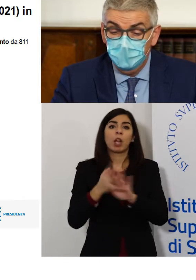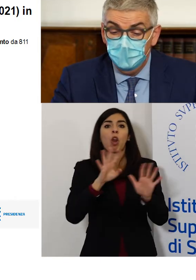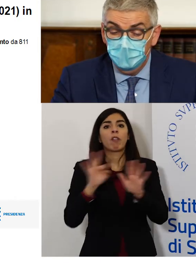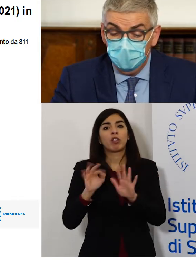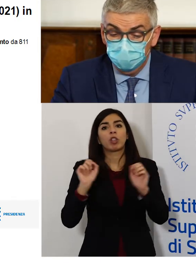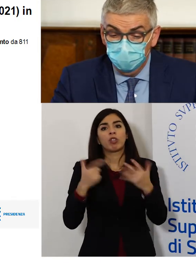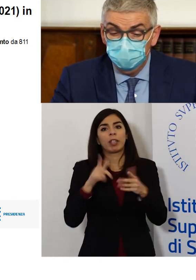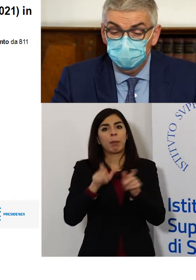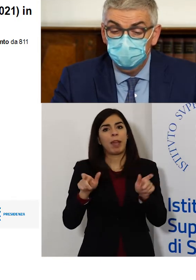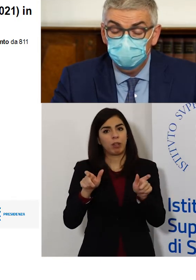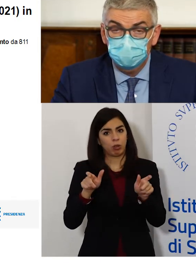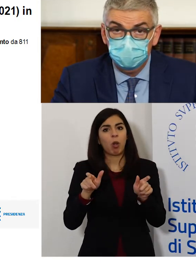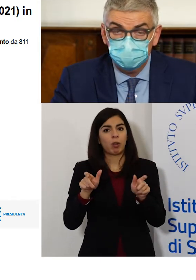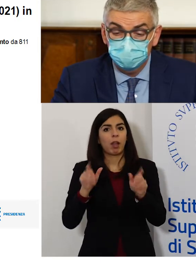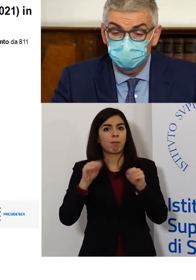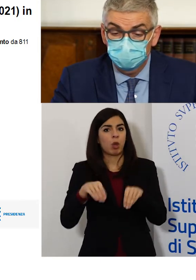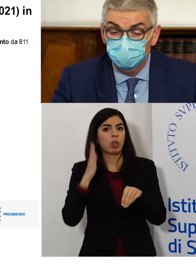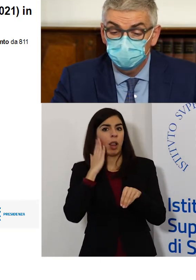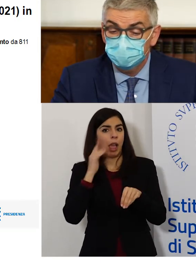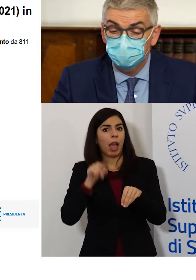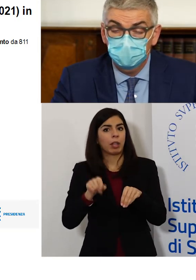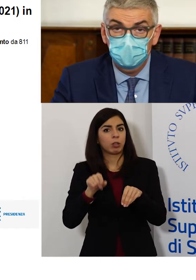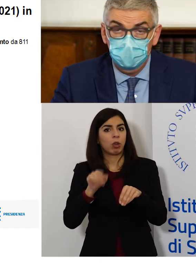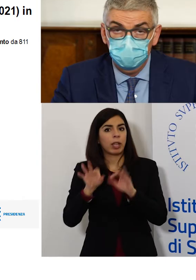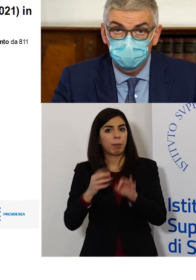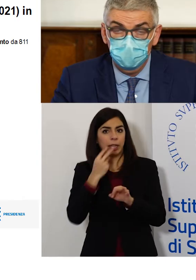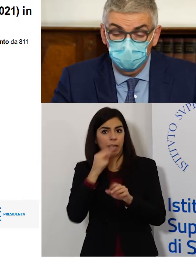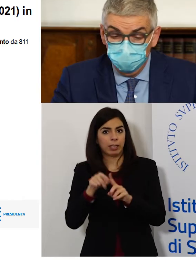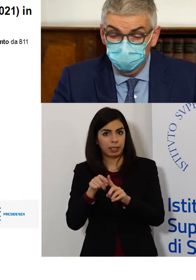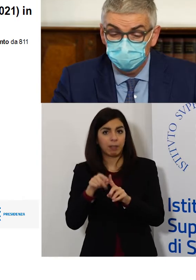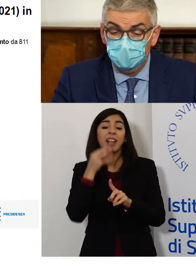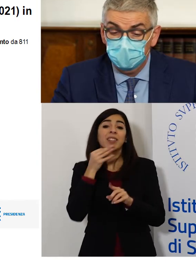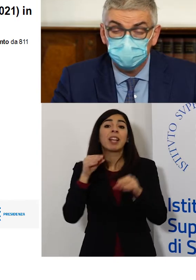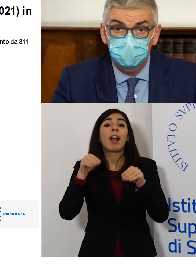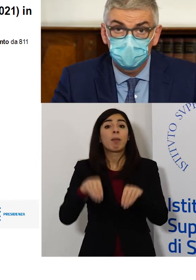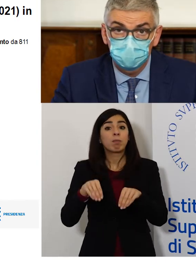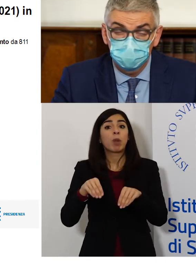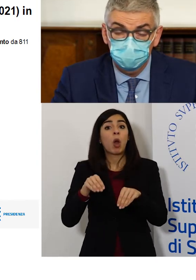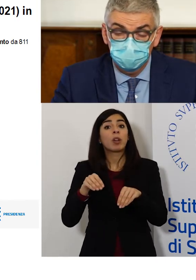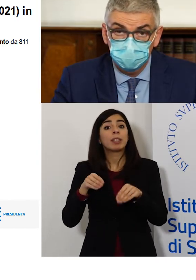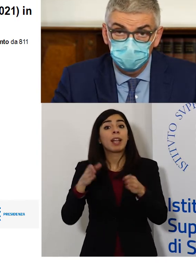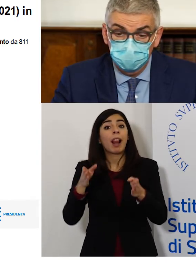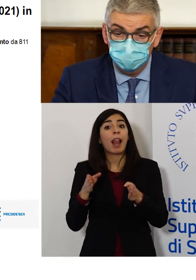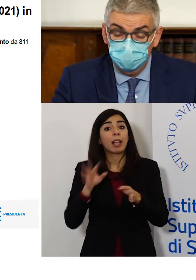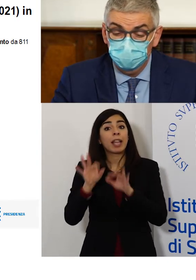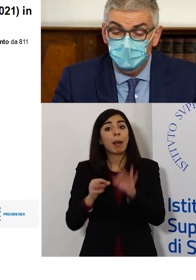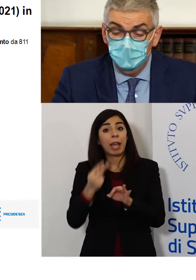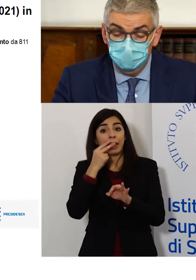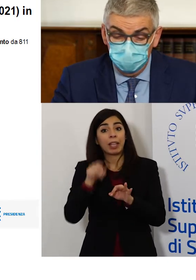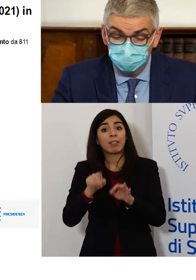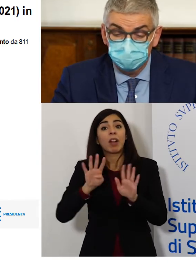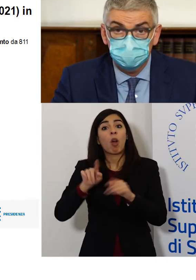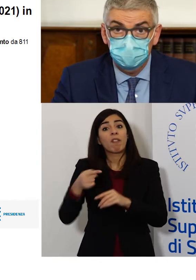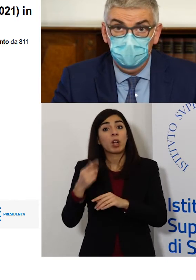settimana e che come vedete il tasso di occupazione è arrivato a 9.6 rispetto all'8.5%